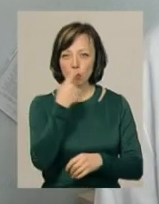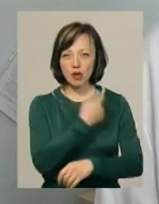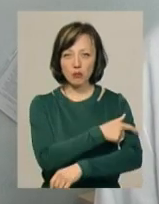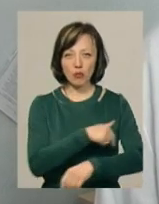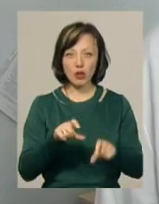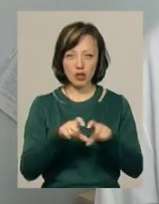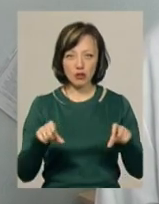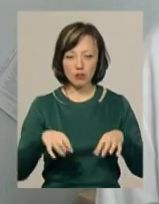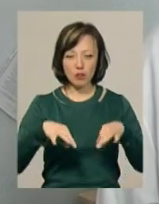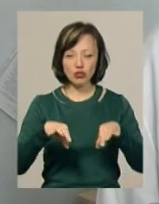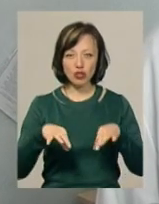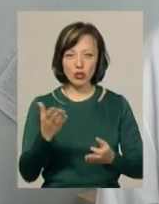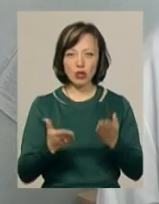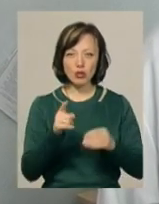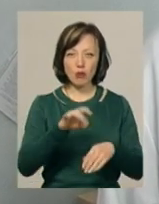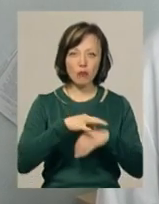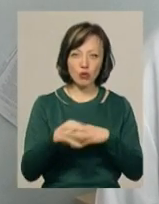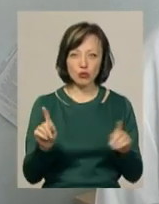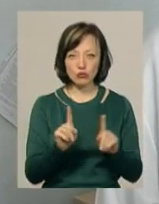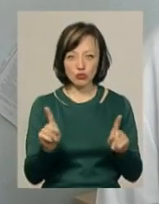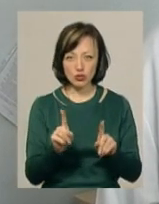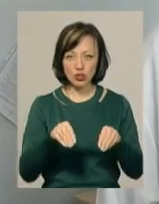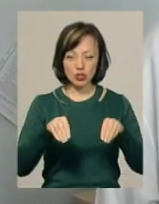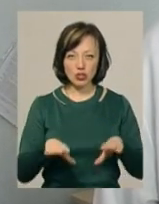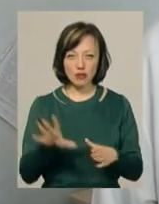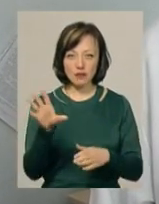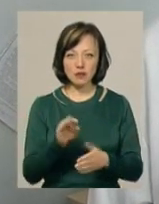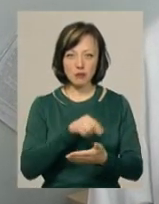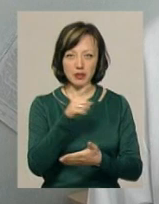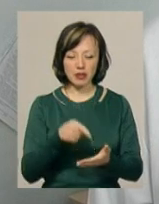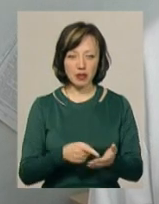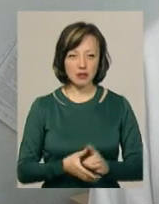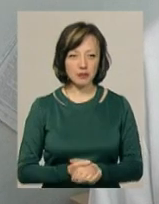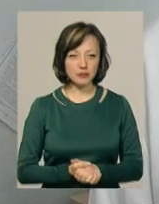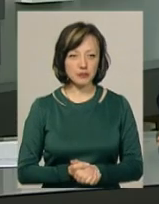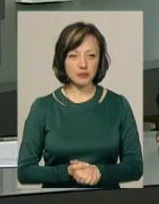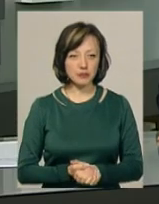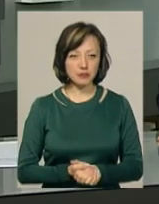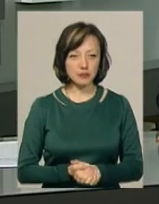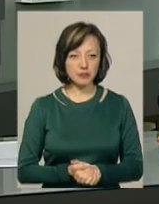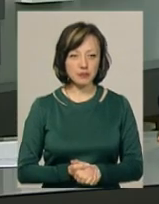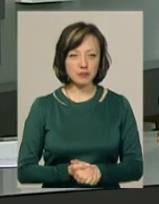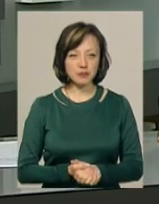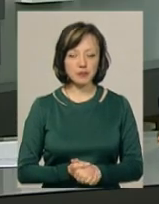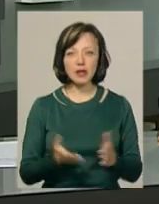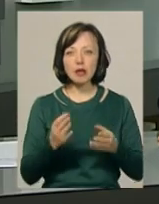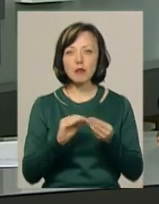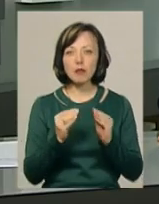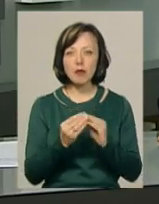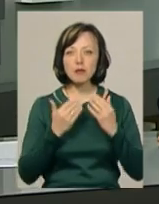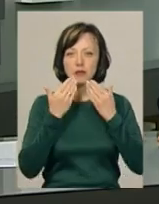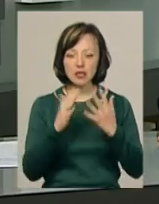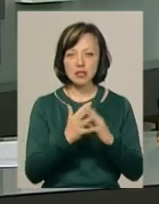-поліклініку машину, якщо там болить, то рішаємо всі питання. З якими проблемами